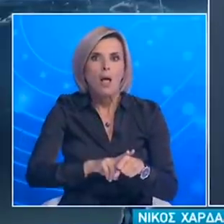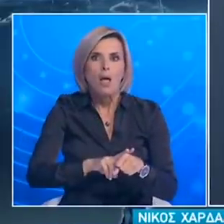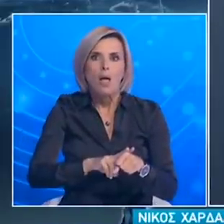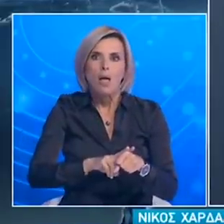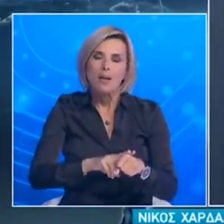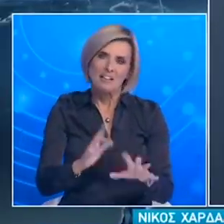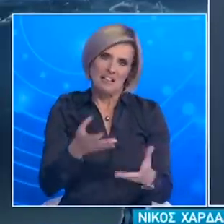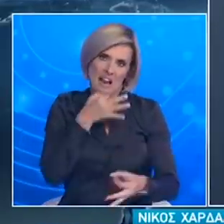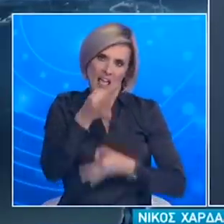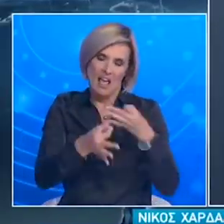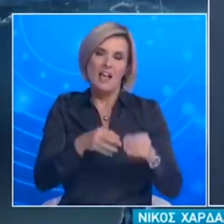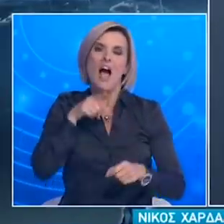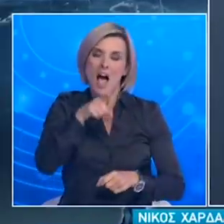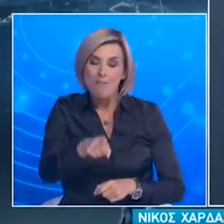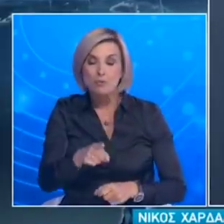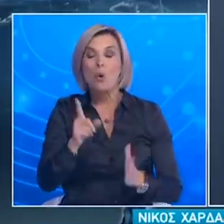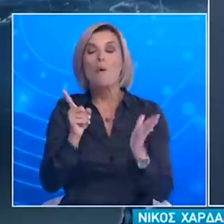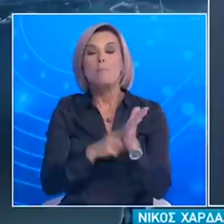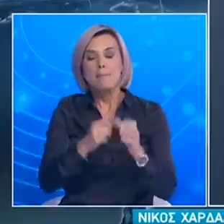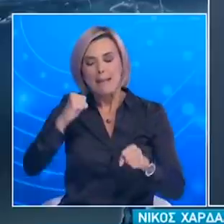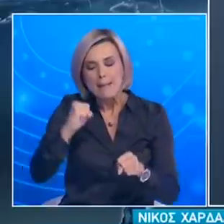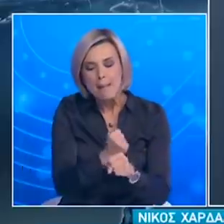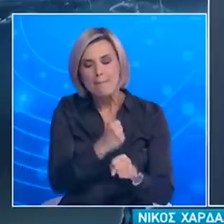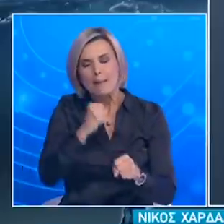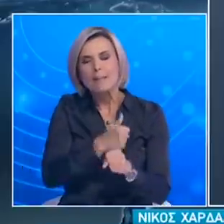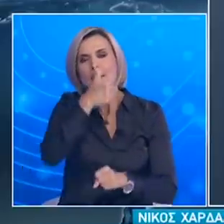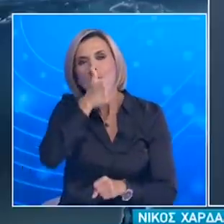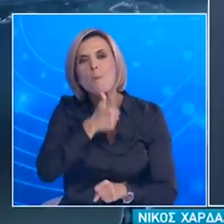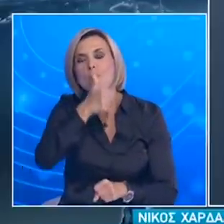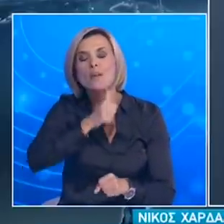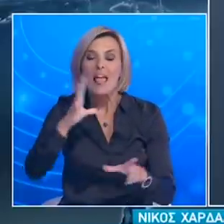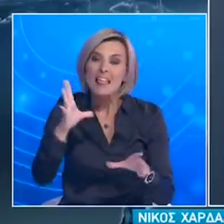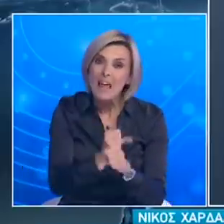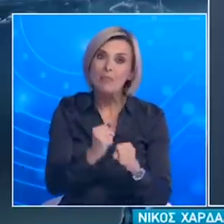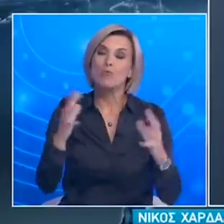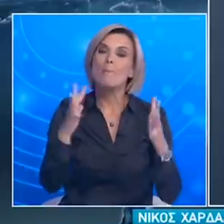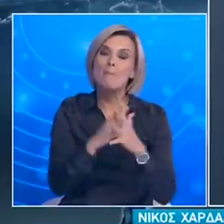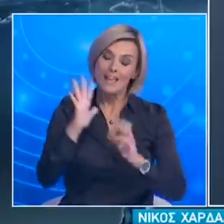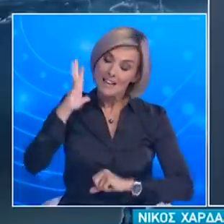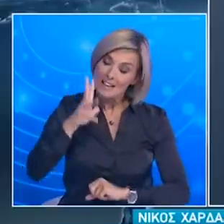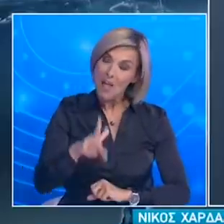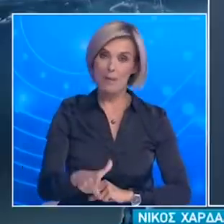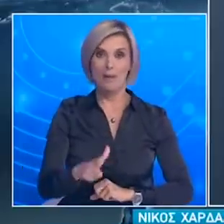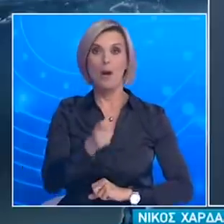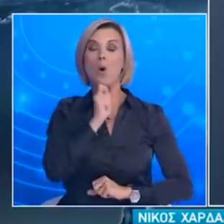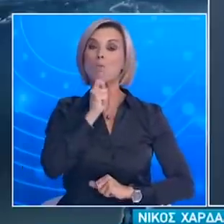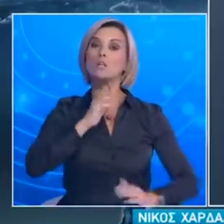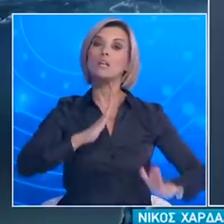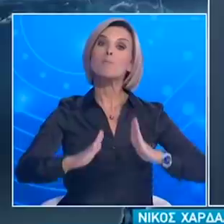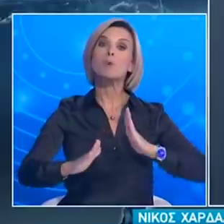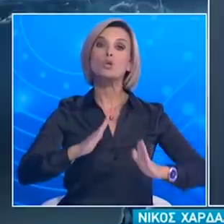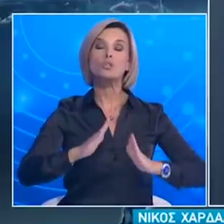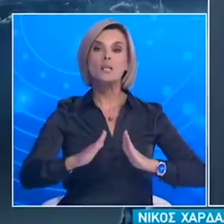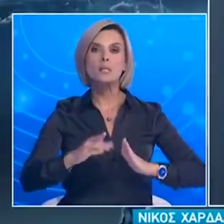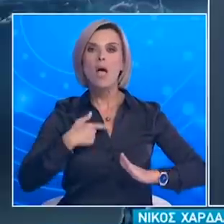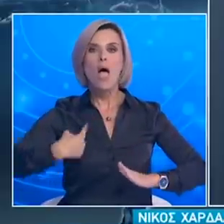συμπεριφορά Να συνεχίσουμε με επιμονή Με υπομονή Κερδίσουμε τη μία μάχη μετά την άλλη Η πολιτική προστασία είναι